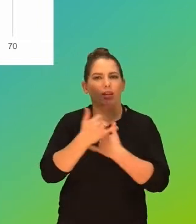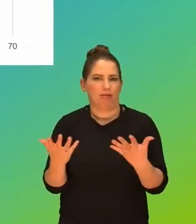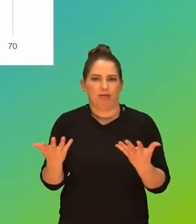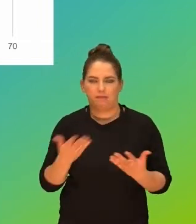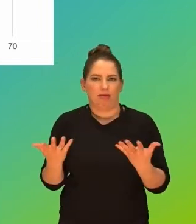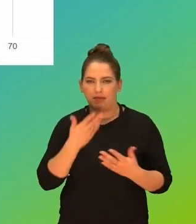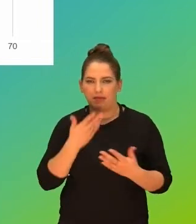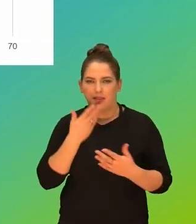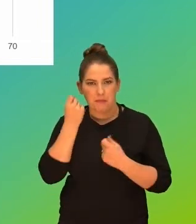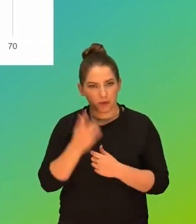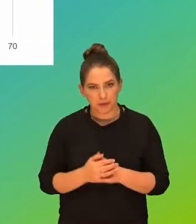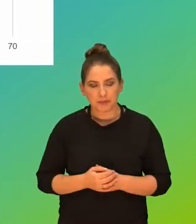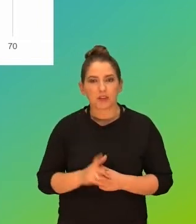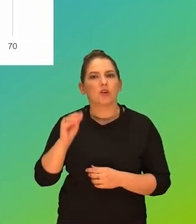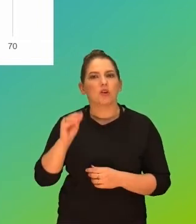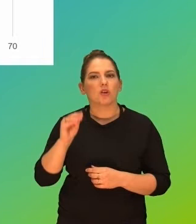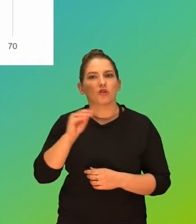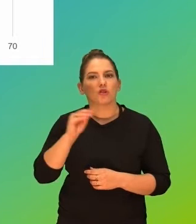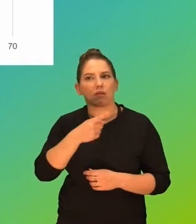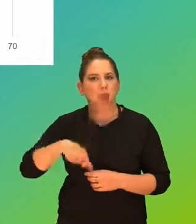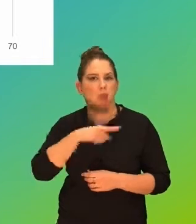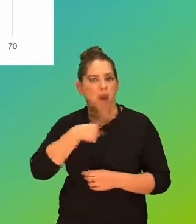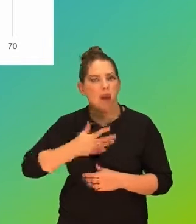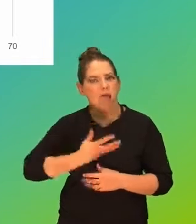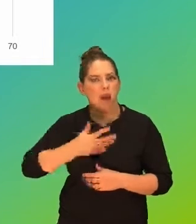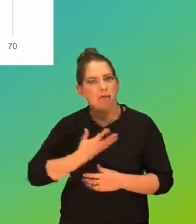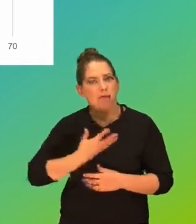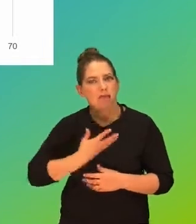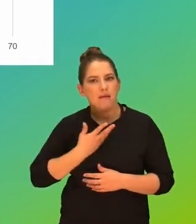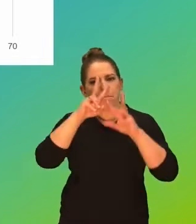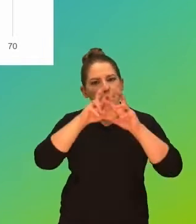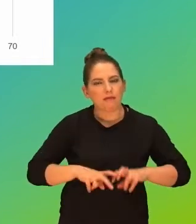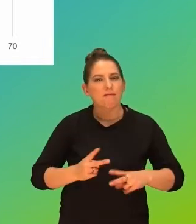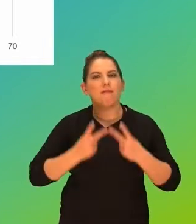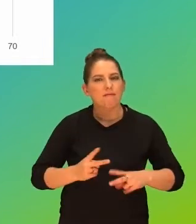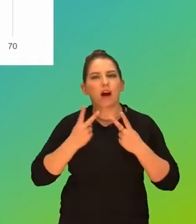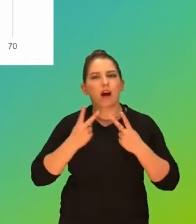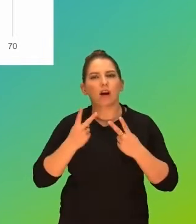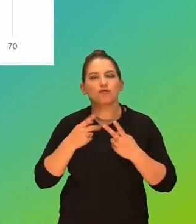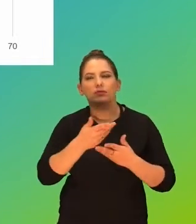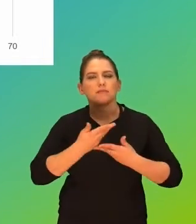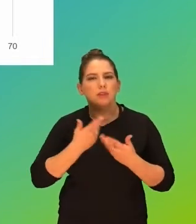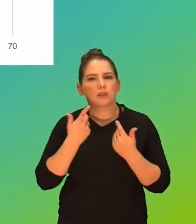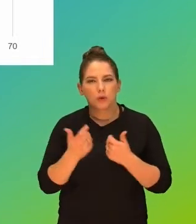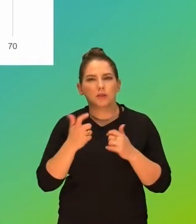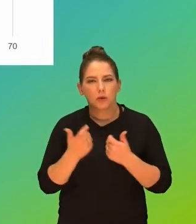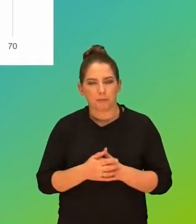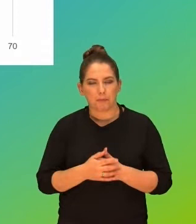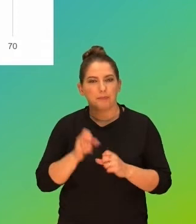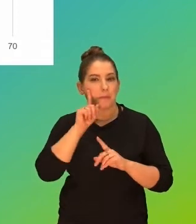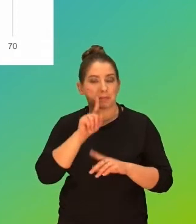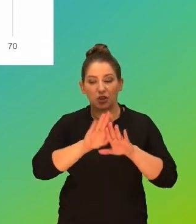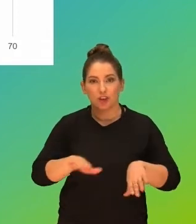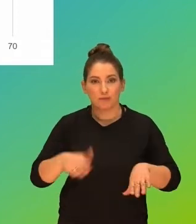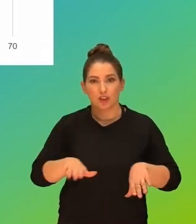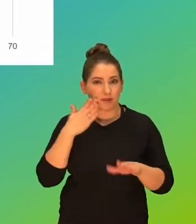Co jeszcze, co nam się wydało z poziomu badaczy ważnym wskaźnikiem? Tak naprawdę